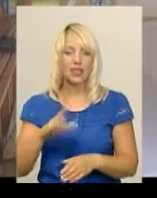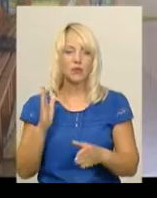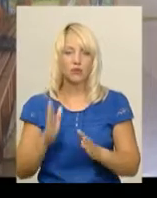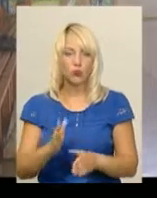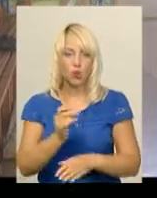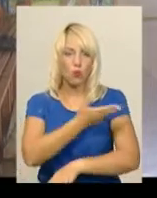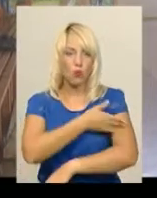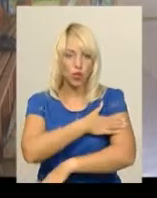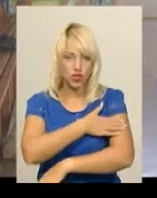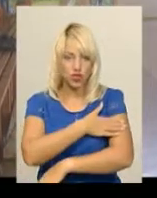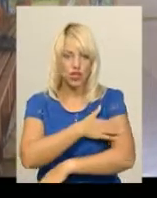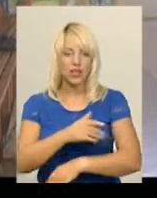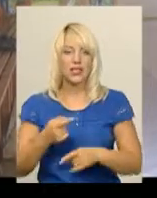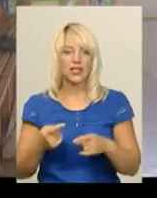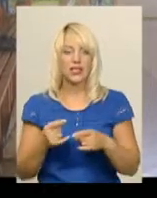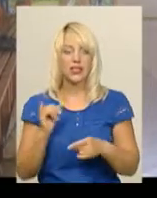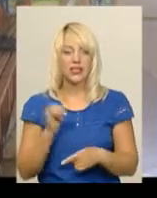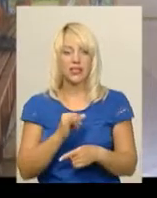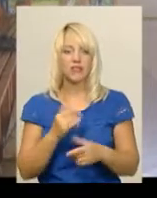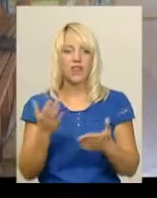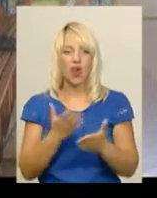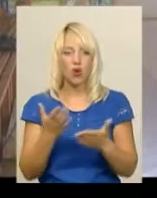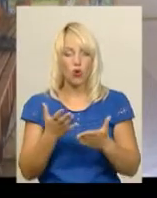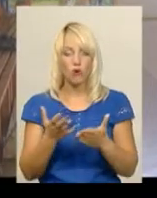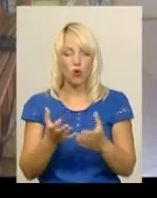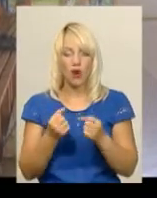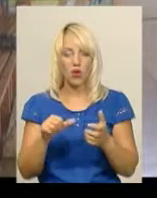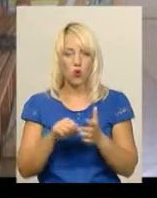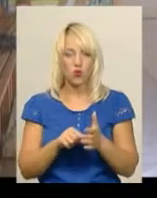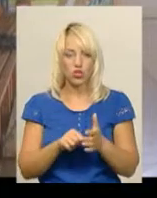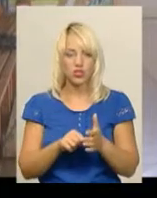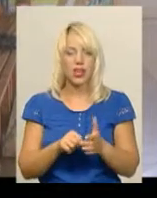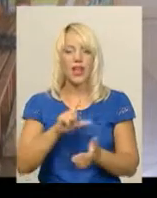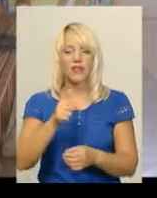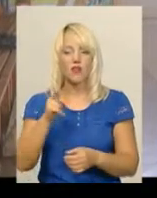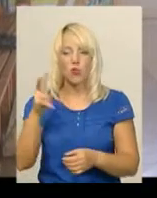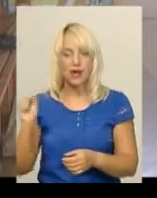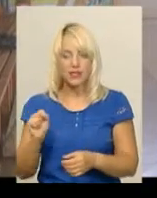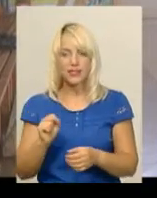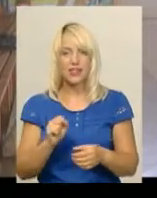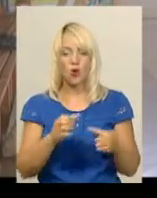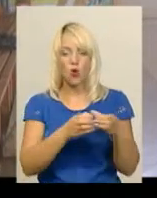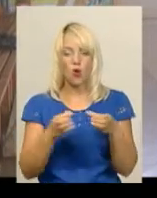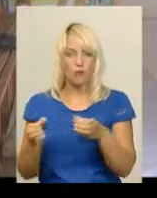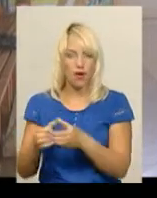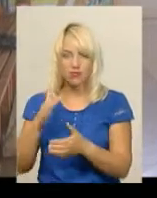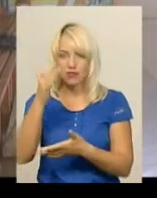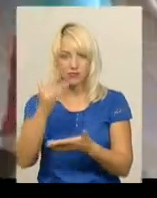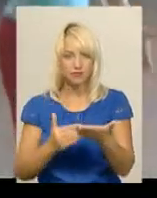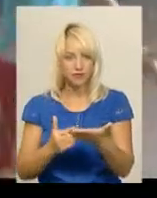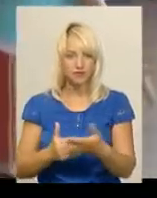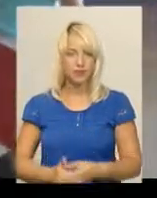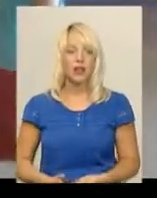Ласкові, це Польща, і в якому візьме участь ціла низка європейських команд серйозного ігрового